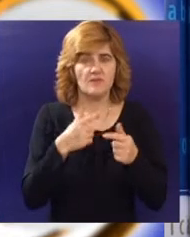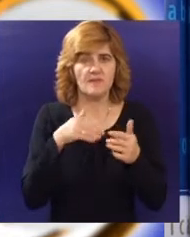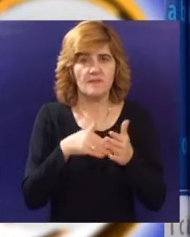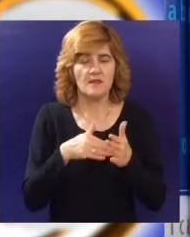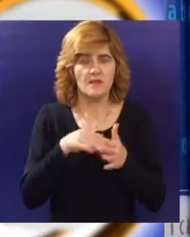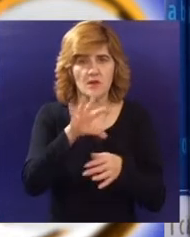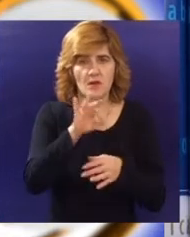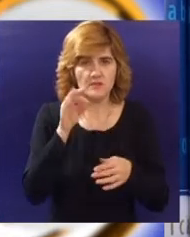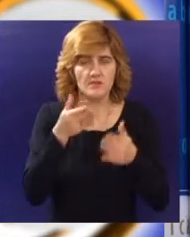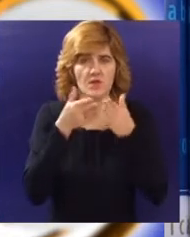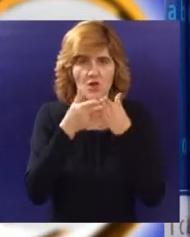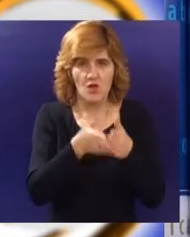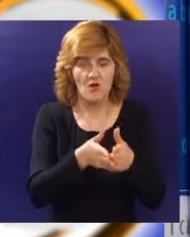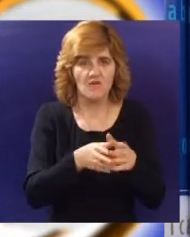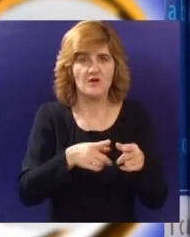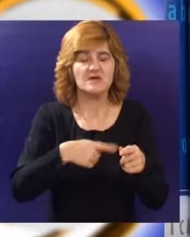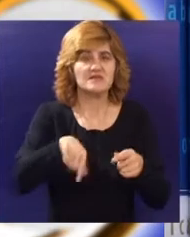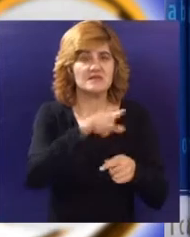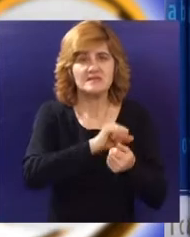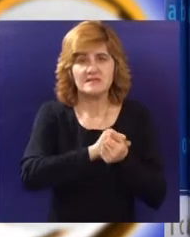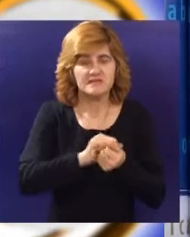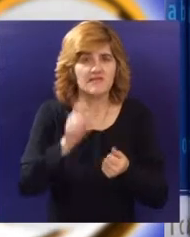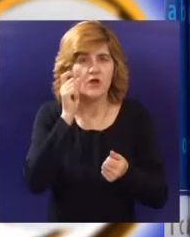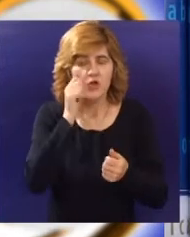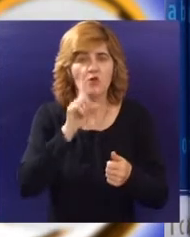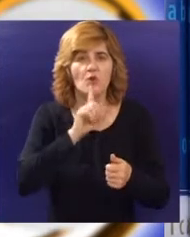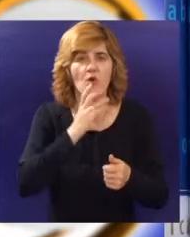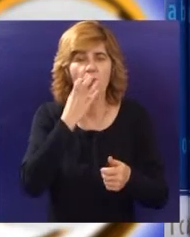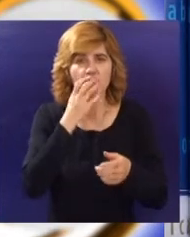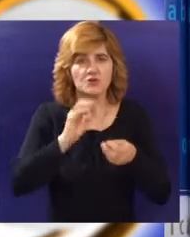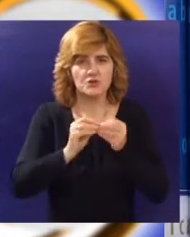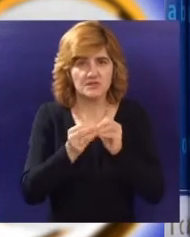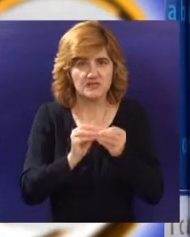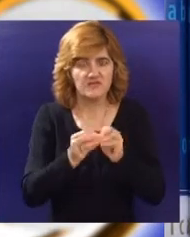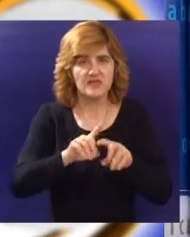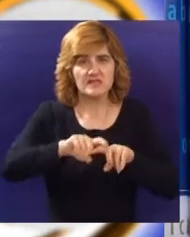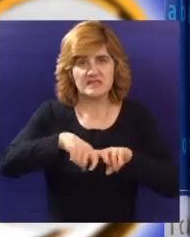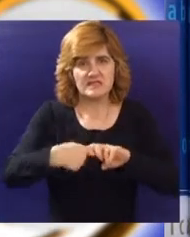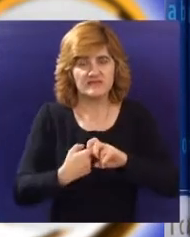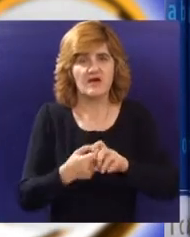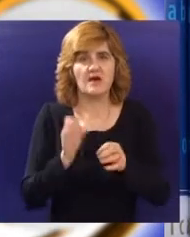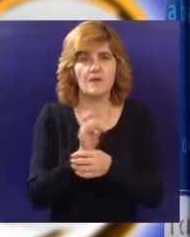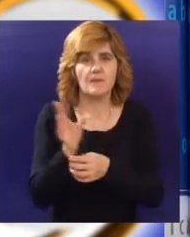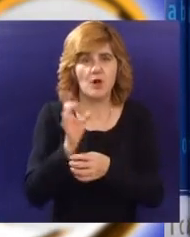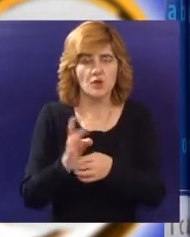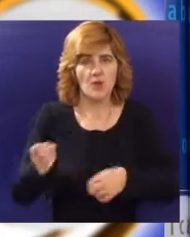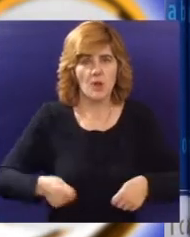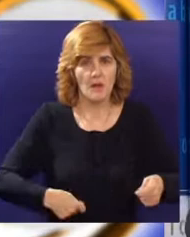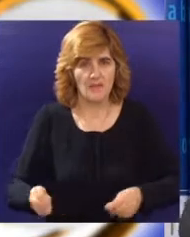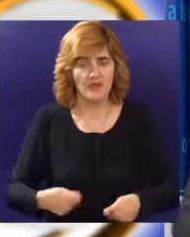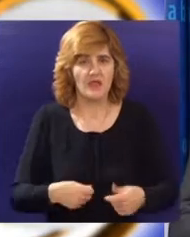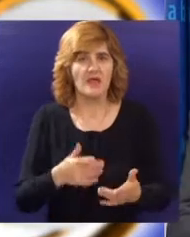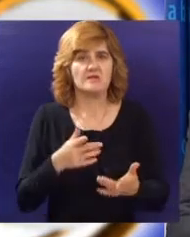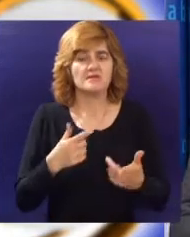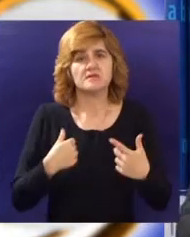da poljoprivredni proizvodjači i svi koji se bave sa trgovinom roba koji se prodaju na pijacama